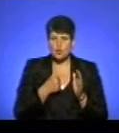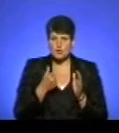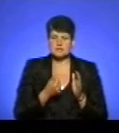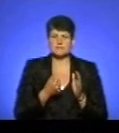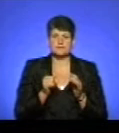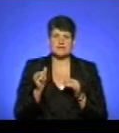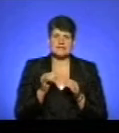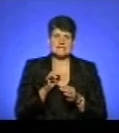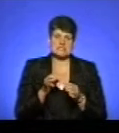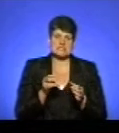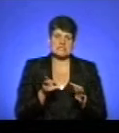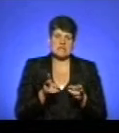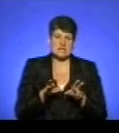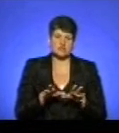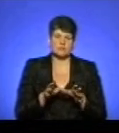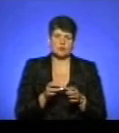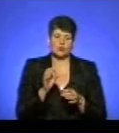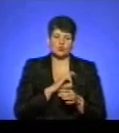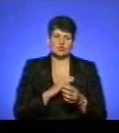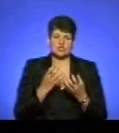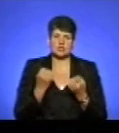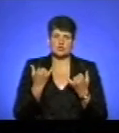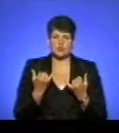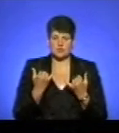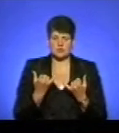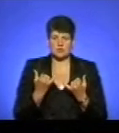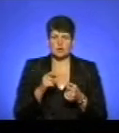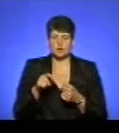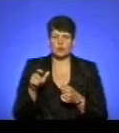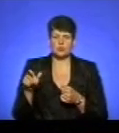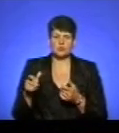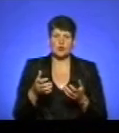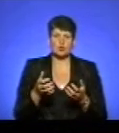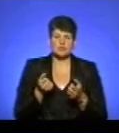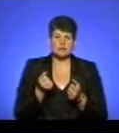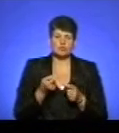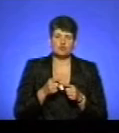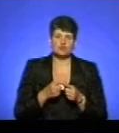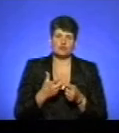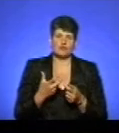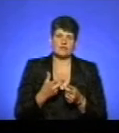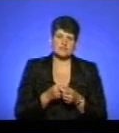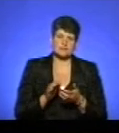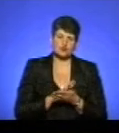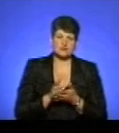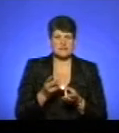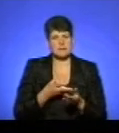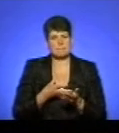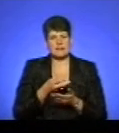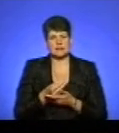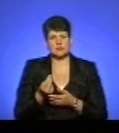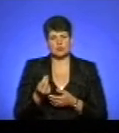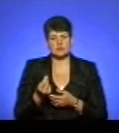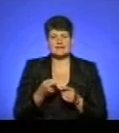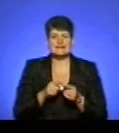і залишками користуємось ще сьогодні. Люди отримують цю вакцину безкоштовно, чи треба платити якісь гроші?